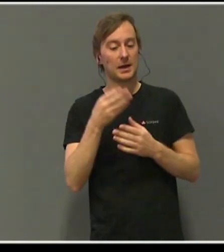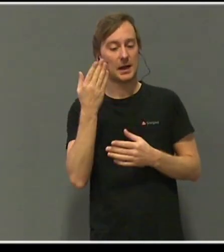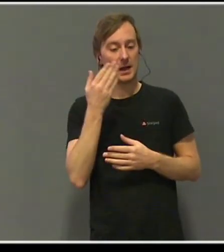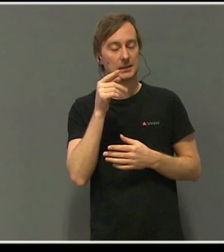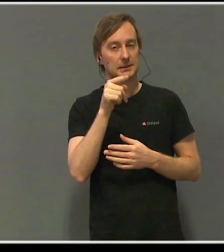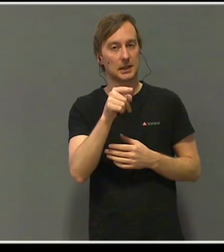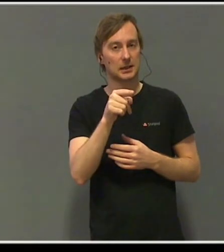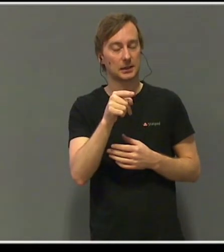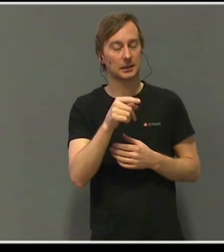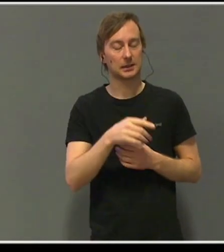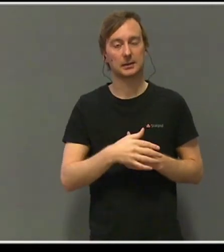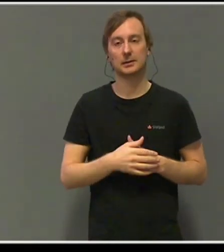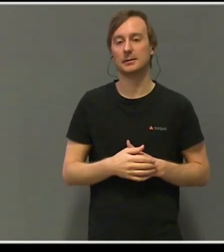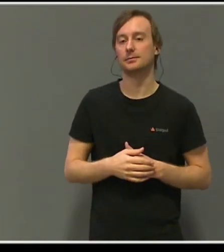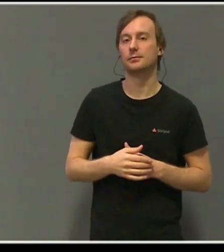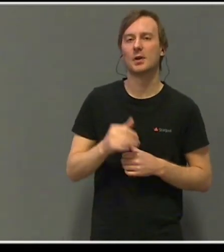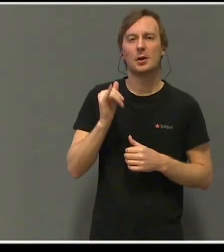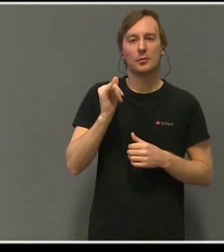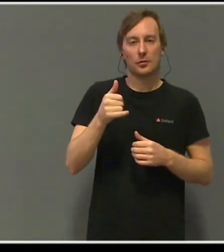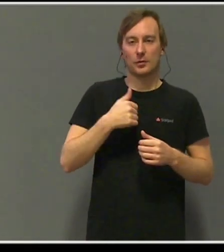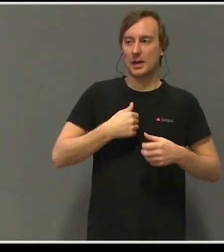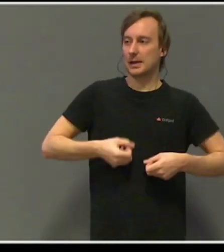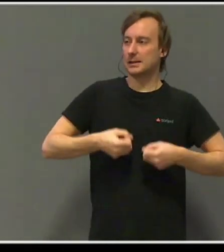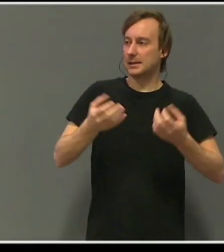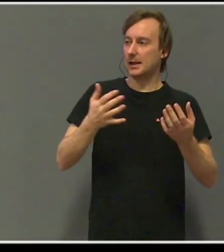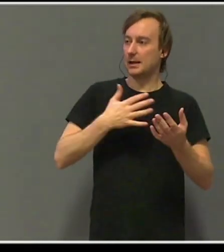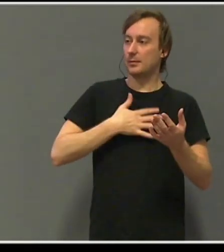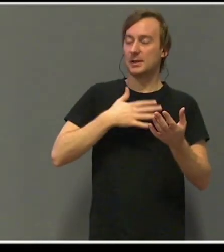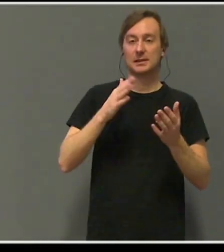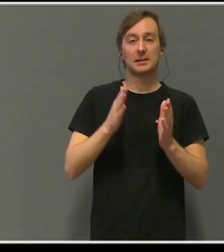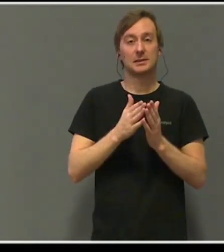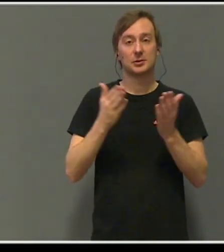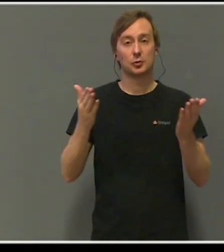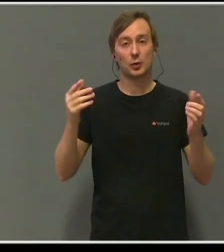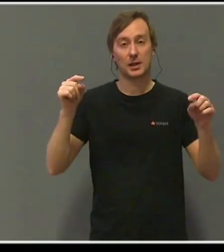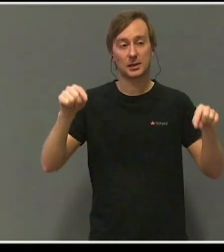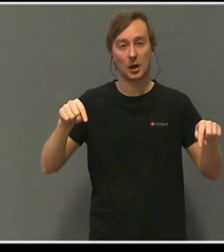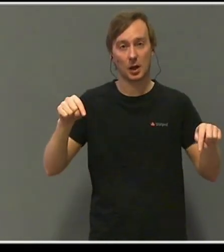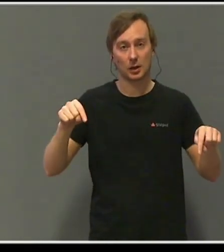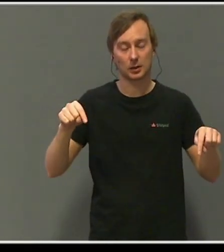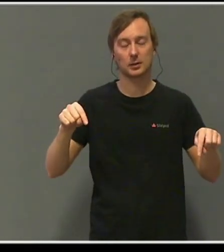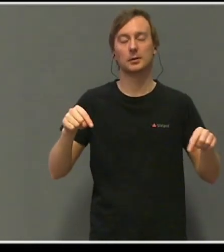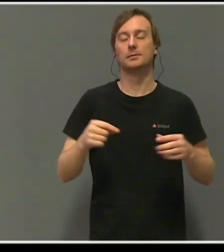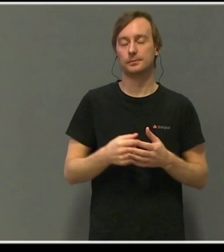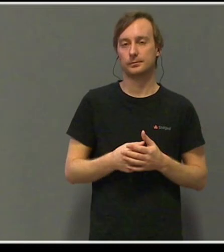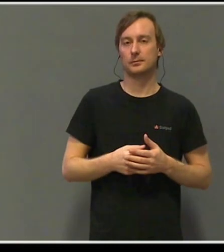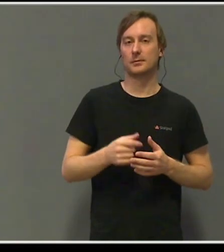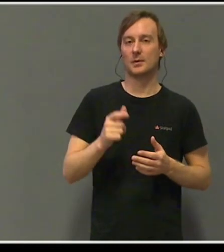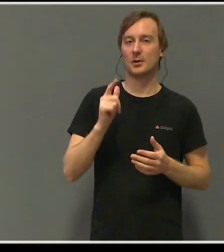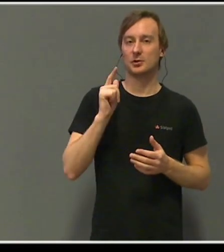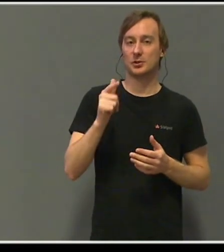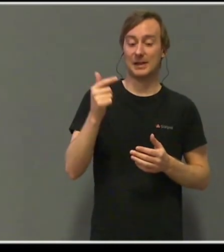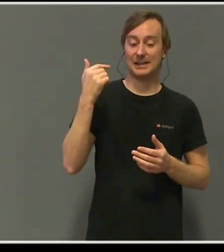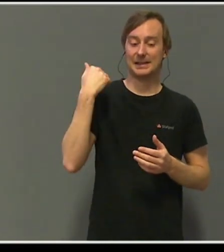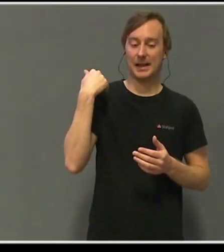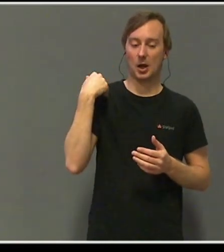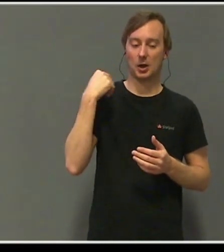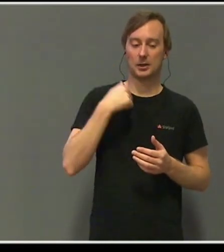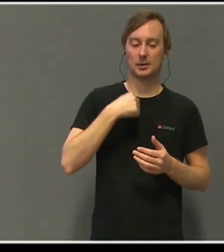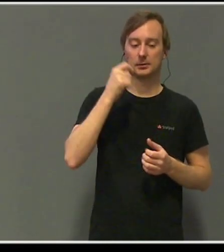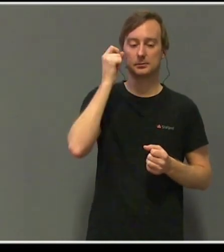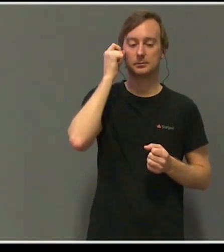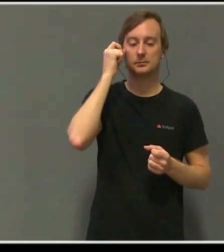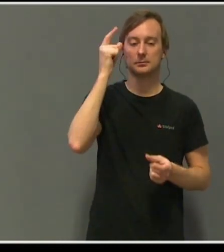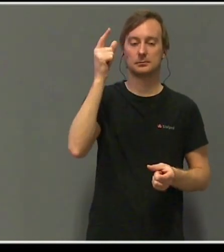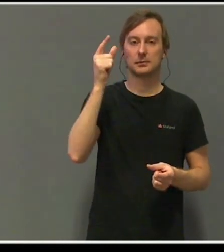Poenget med å dele denne historien på denne måten med dere her i dag, er at det gikk opp for meg. Det gikk opp for meg hvorfor Mats